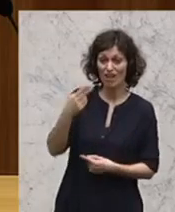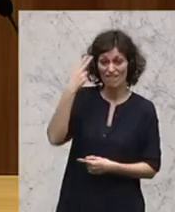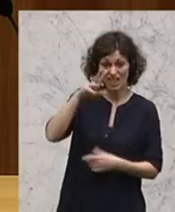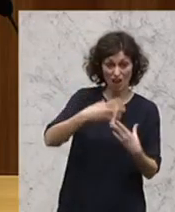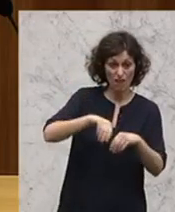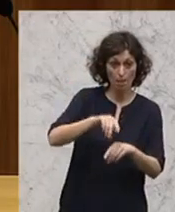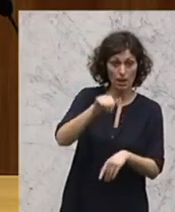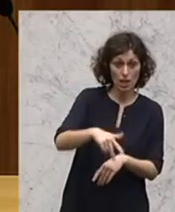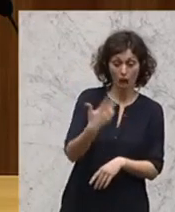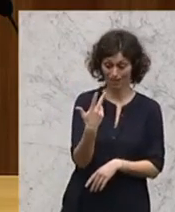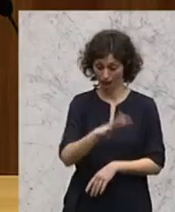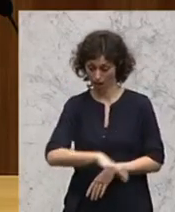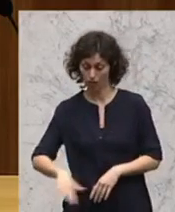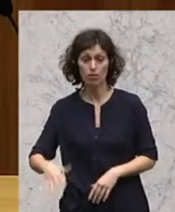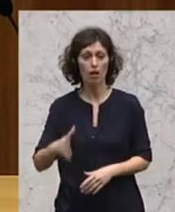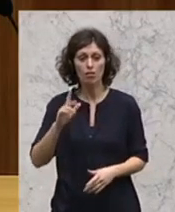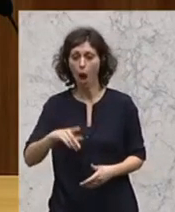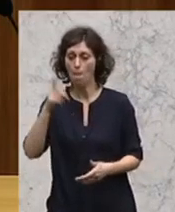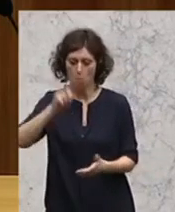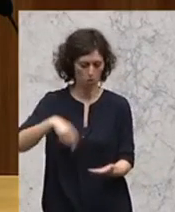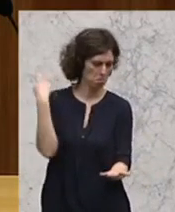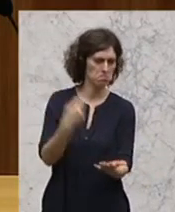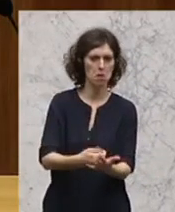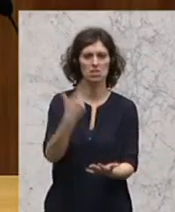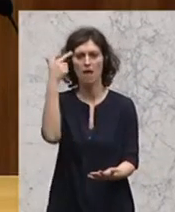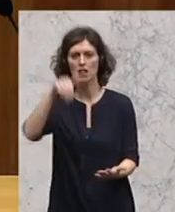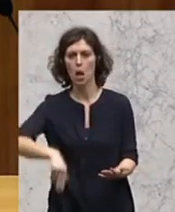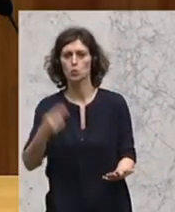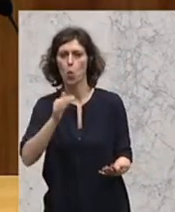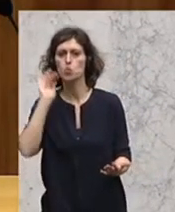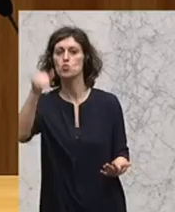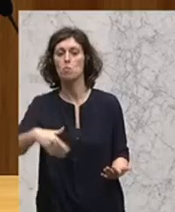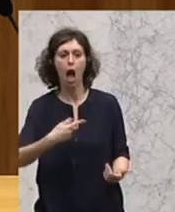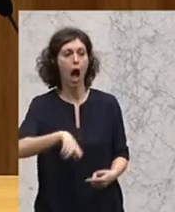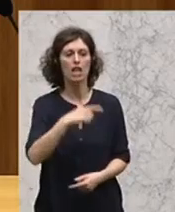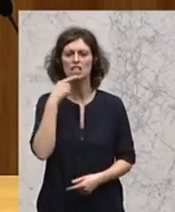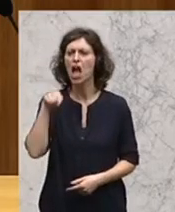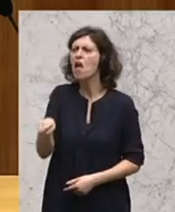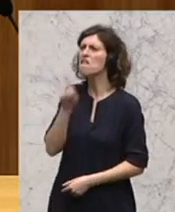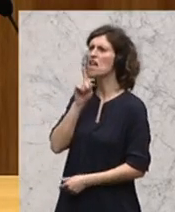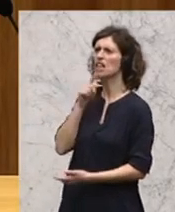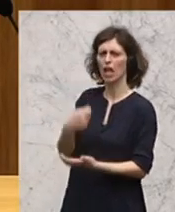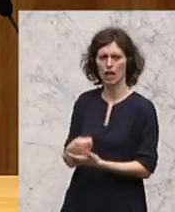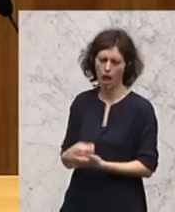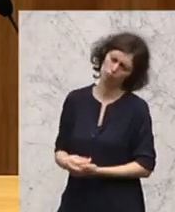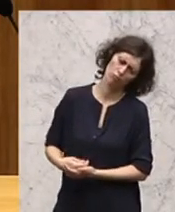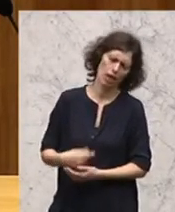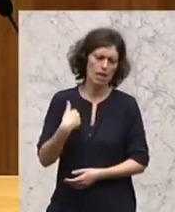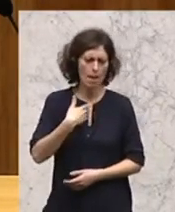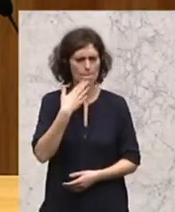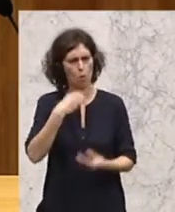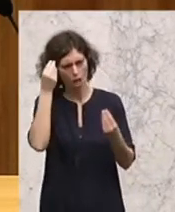Mindestsicherung mit drei Kindern hängen, über 2.000 Euro im Monat bekommen. Sie stellen sich dann heraus und sagen, das ist wenige Geld. Also ich möchte einmal ganz